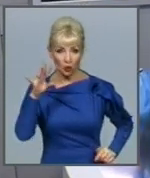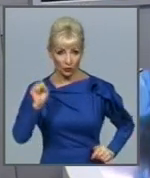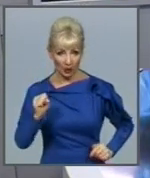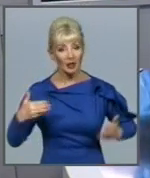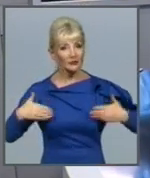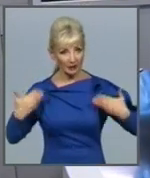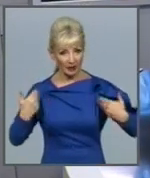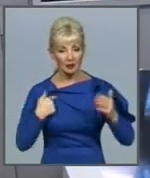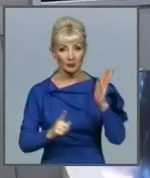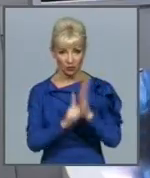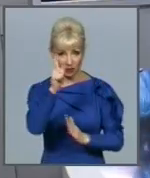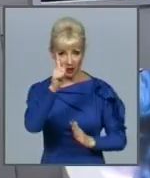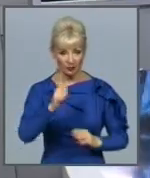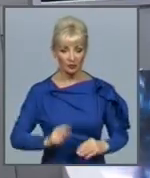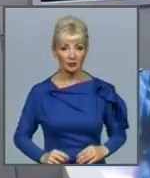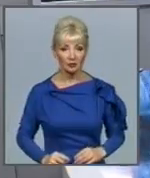починаємо.